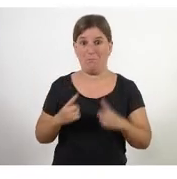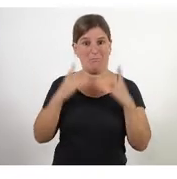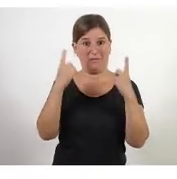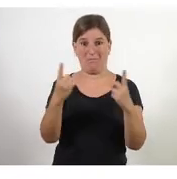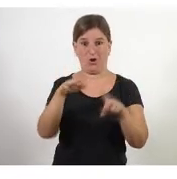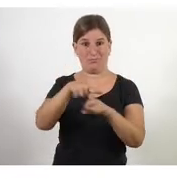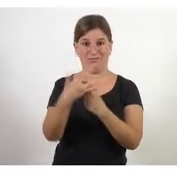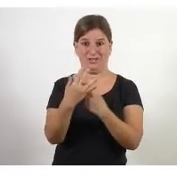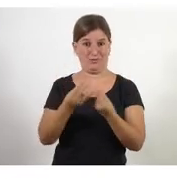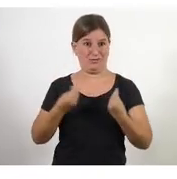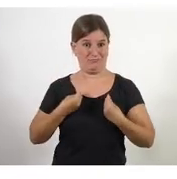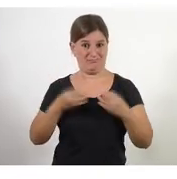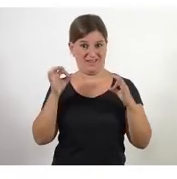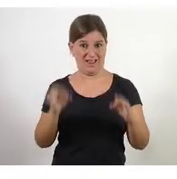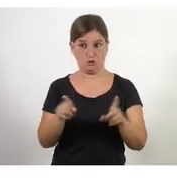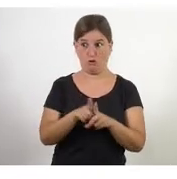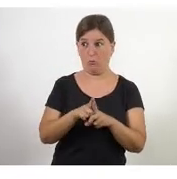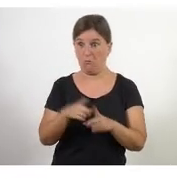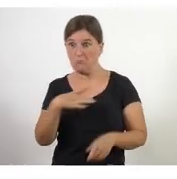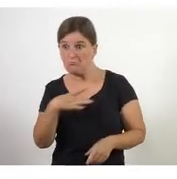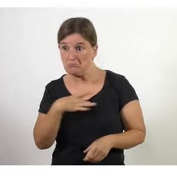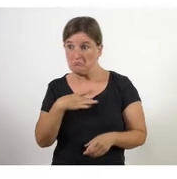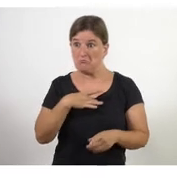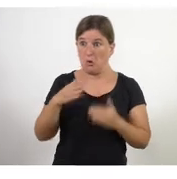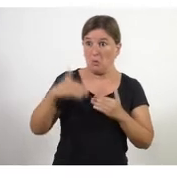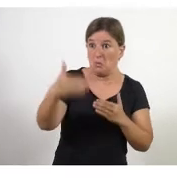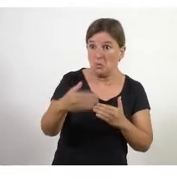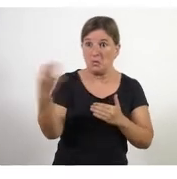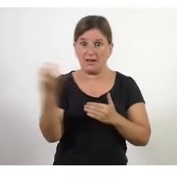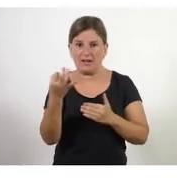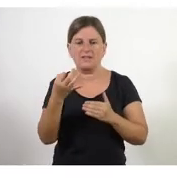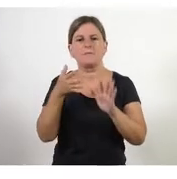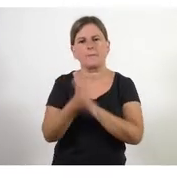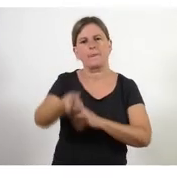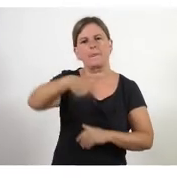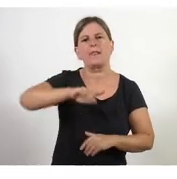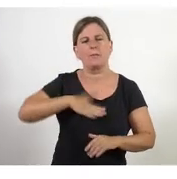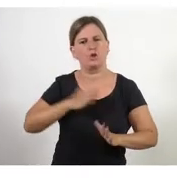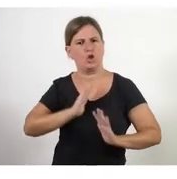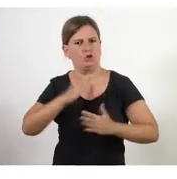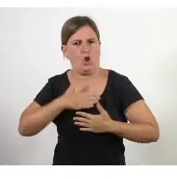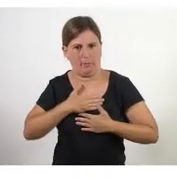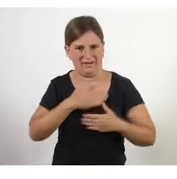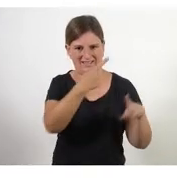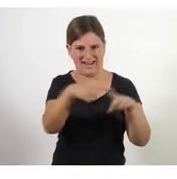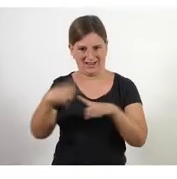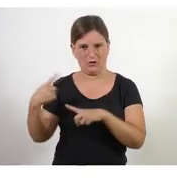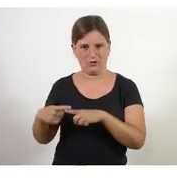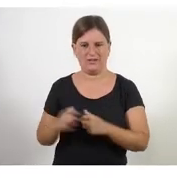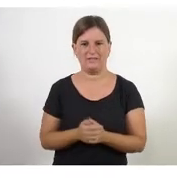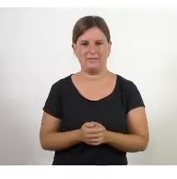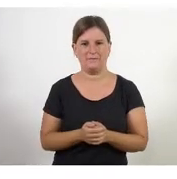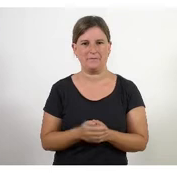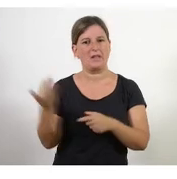tan volàtil i tan incert. Amb la qual cosa pot ser que també resulti sorprenent. Aquí, com la presentació també la